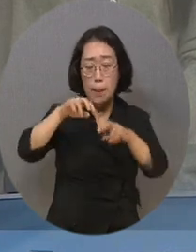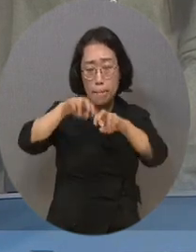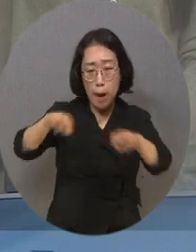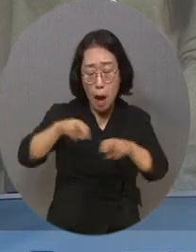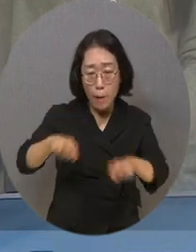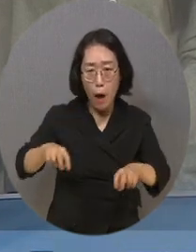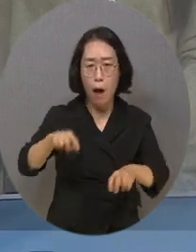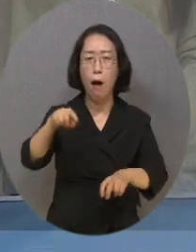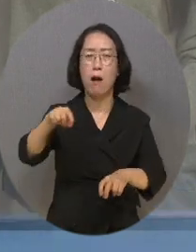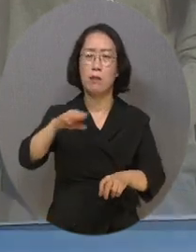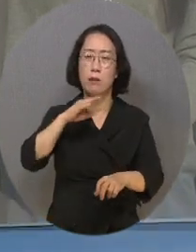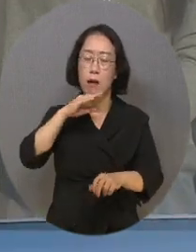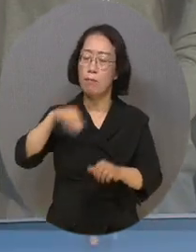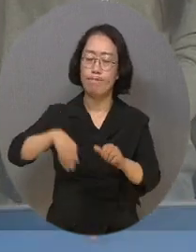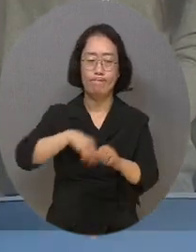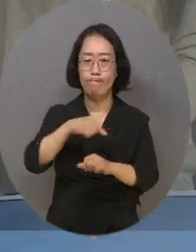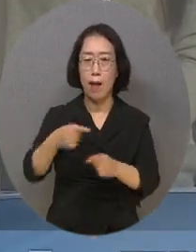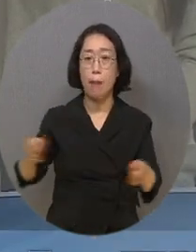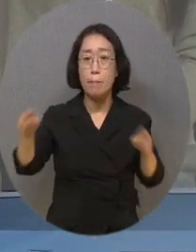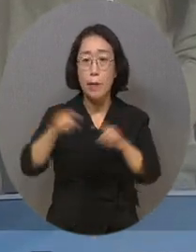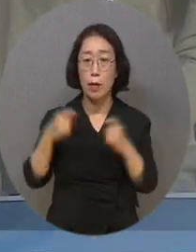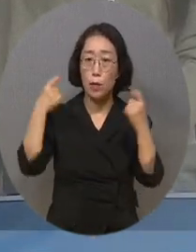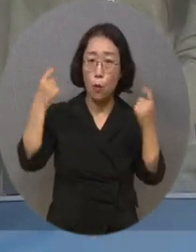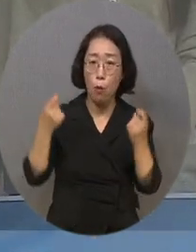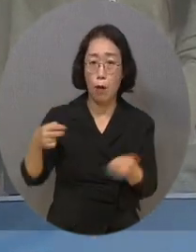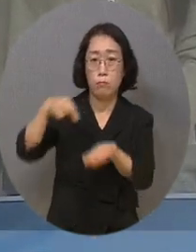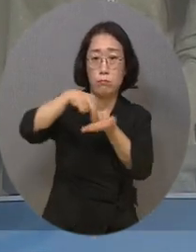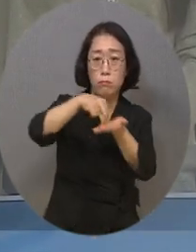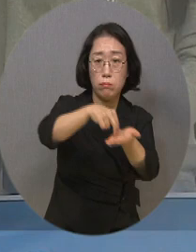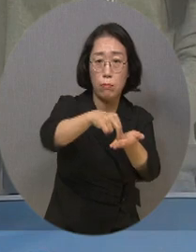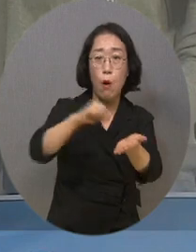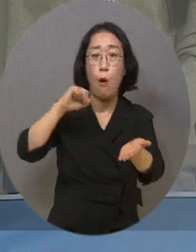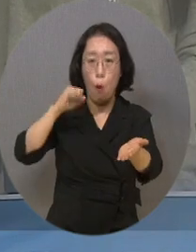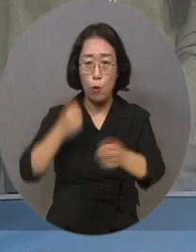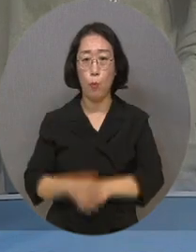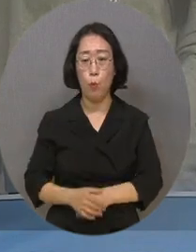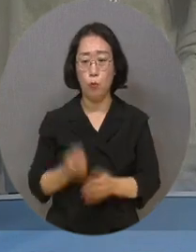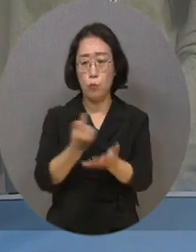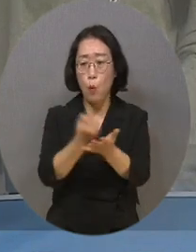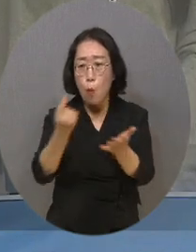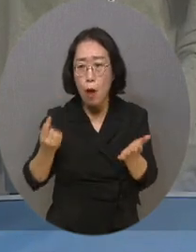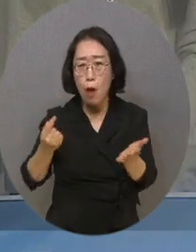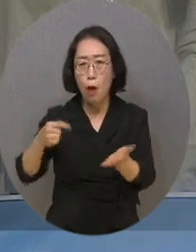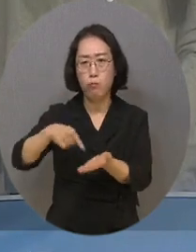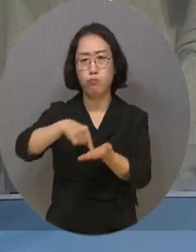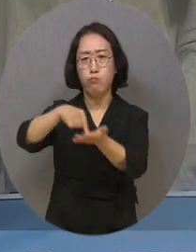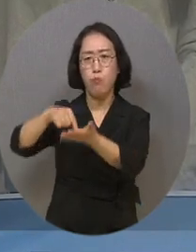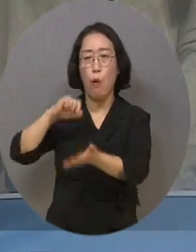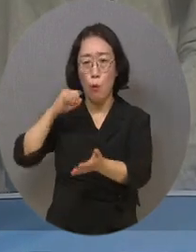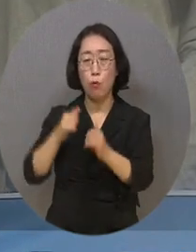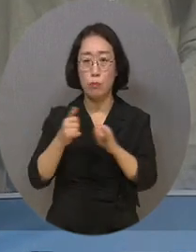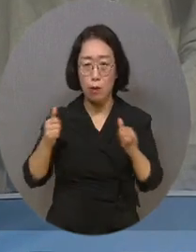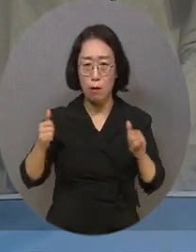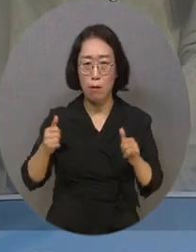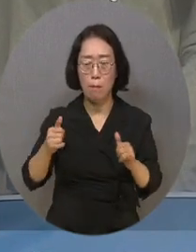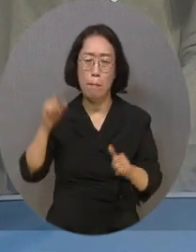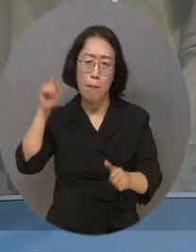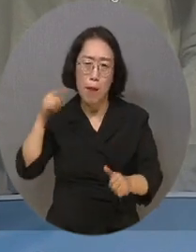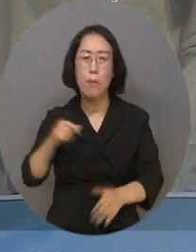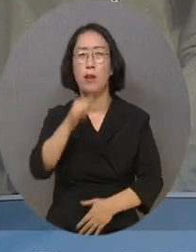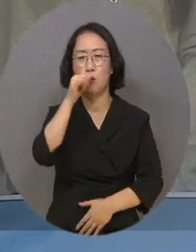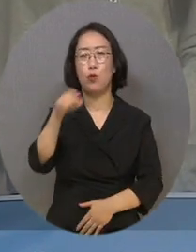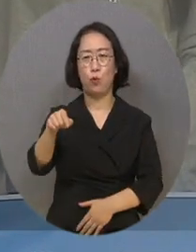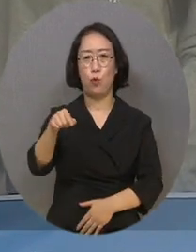함께 여행할 수 없고, 또 소외되는 사람들이 일상 속에서 존재하기